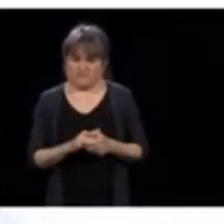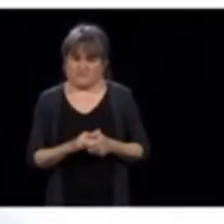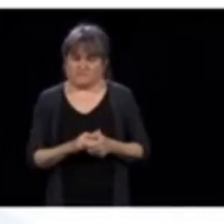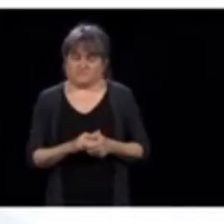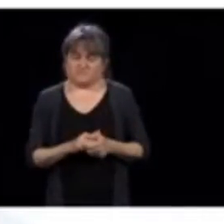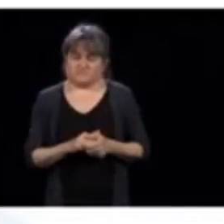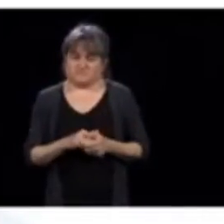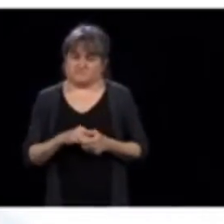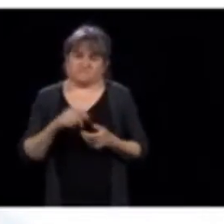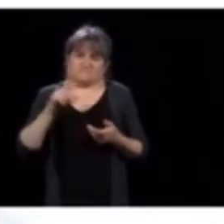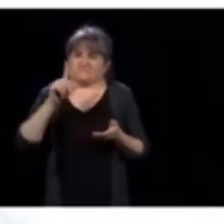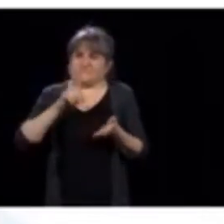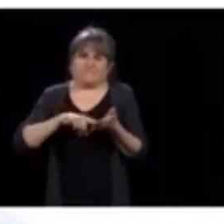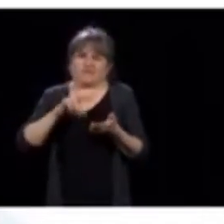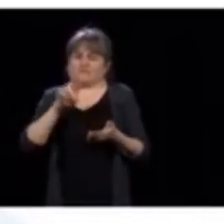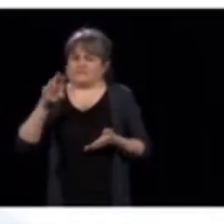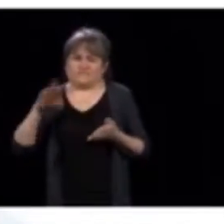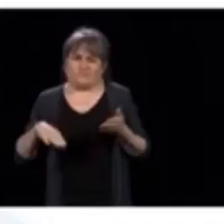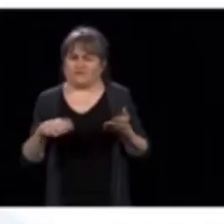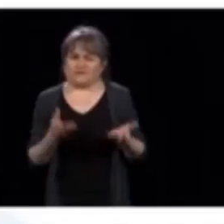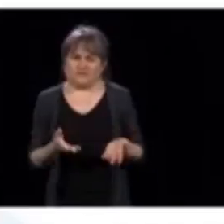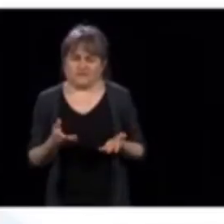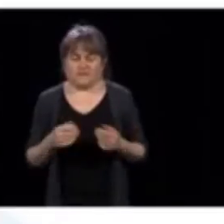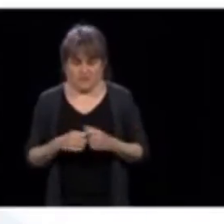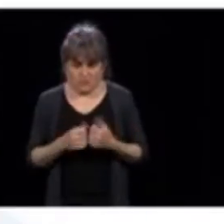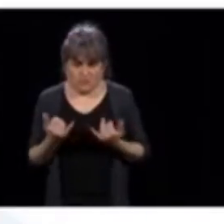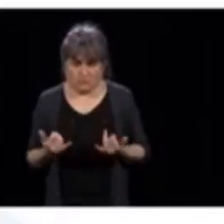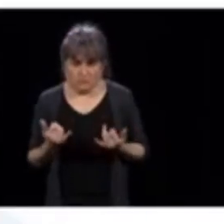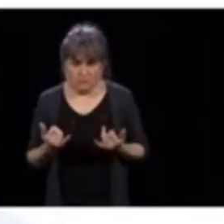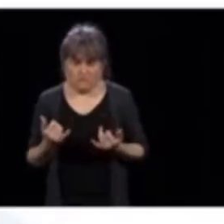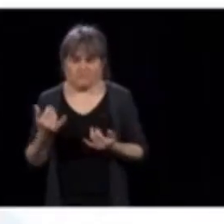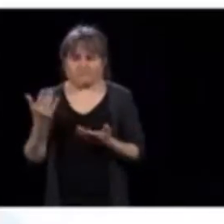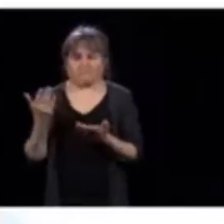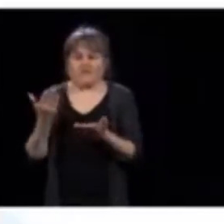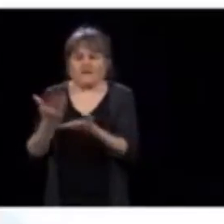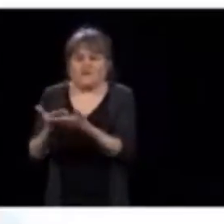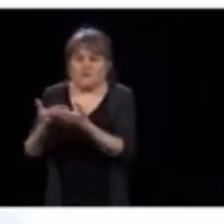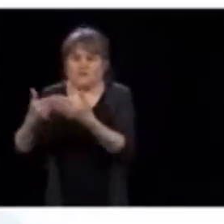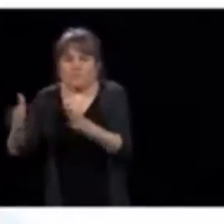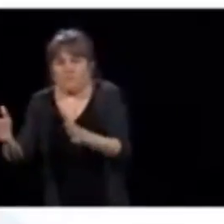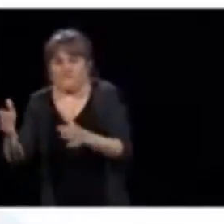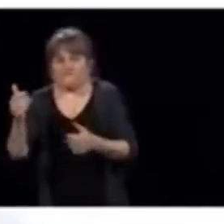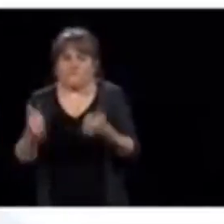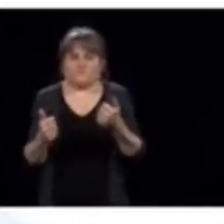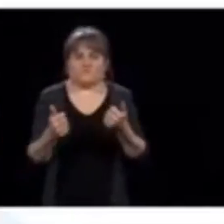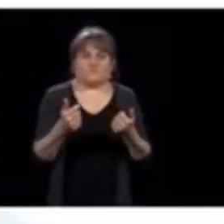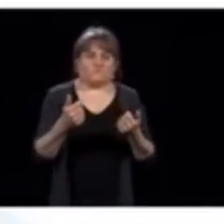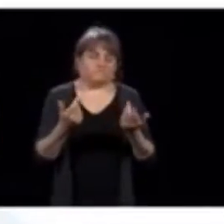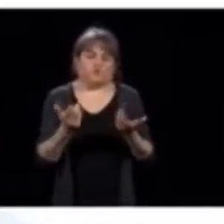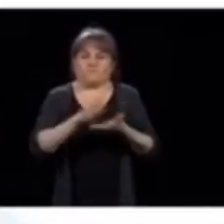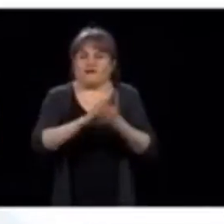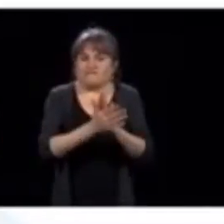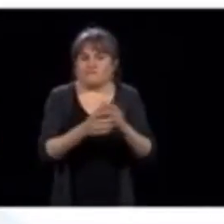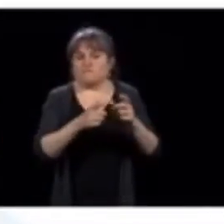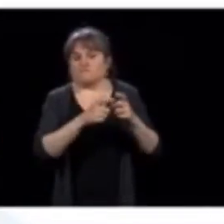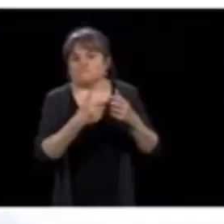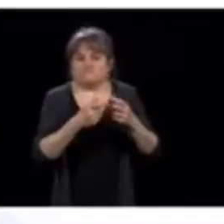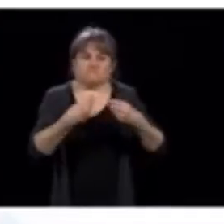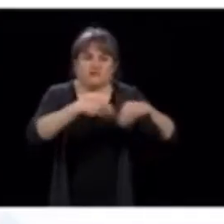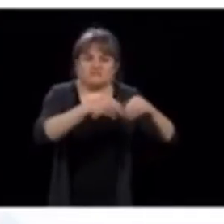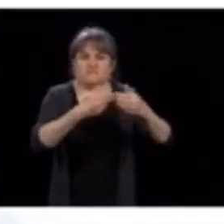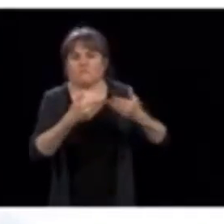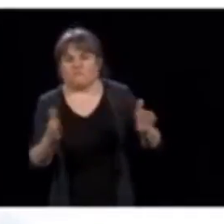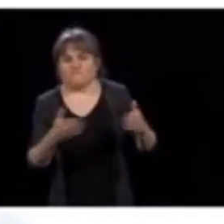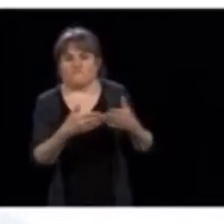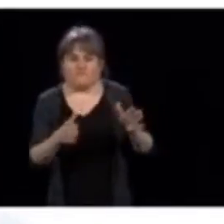réouvrir graduellement l'économie puis les écoles, parce qu'on ne veut pas non plus qu'une vague vienne nous